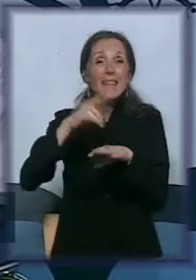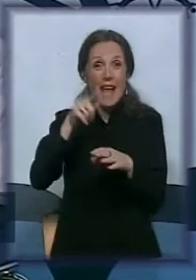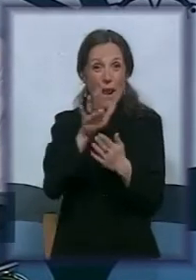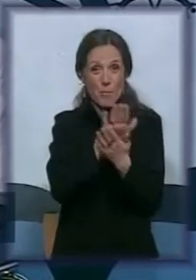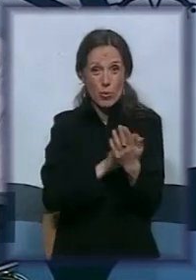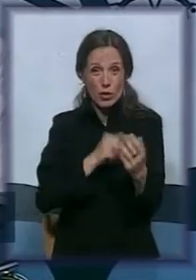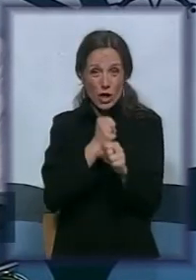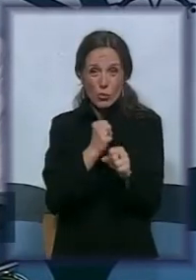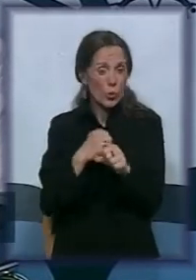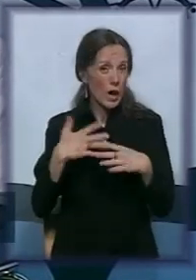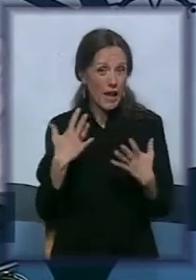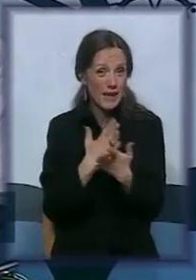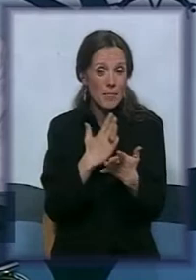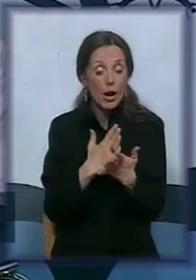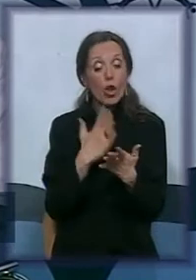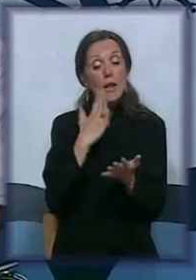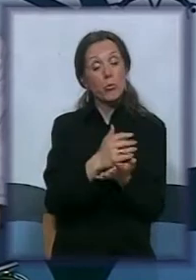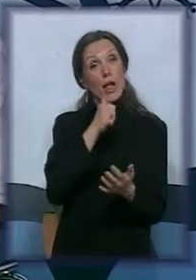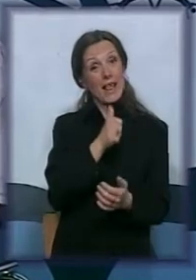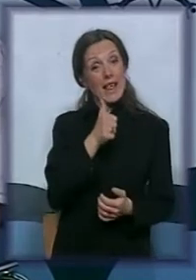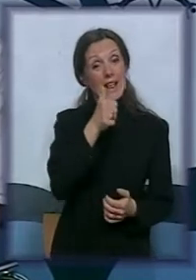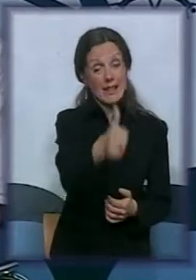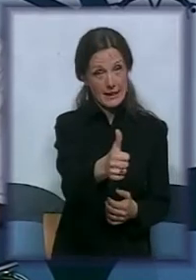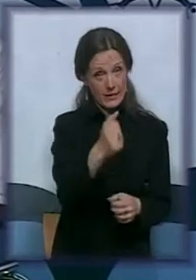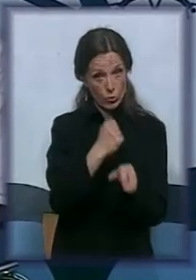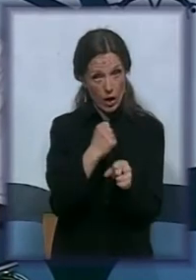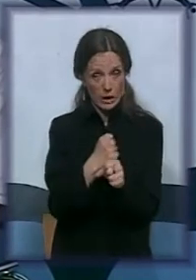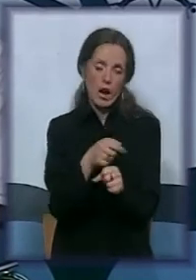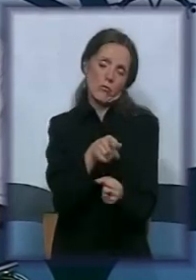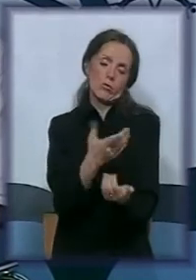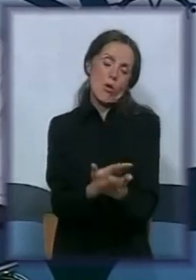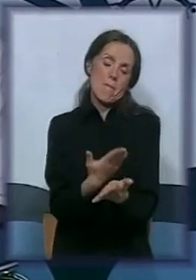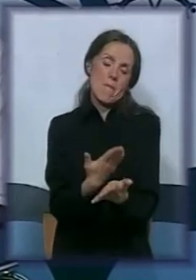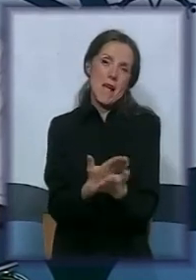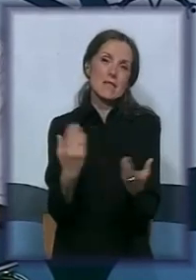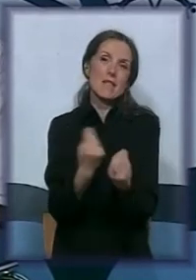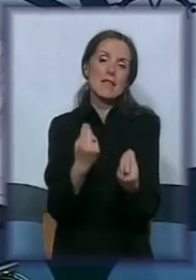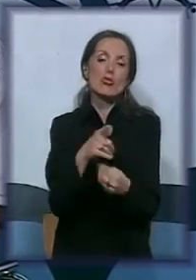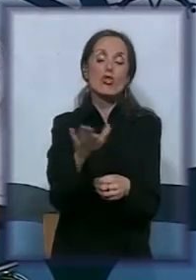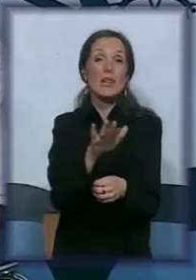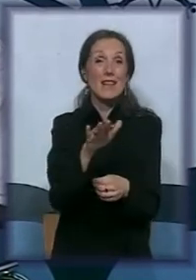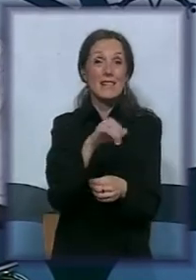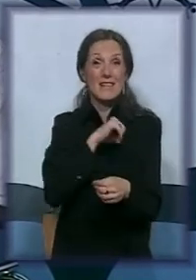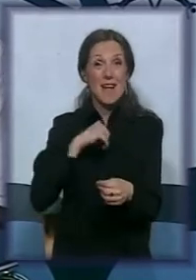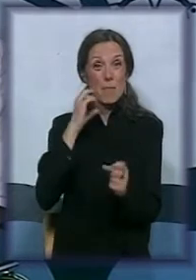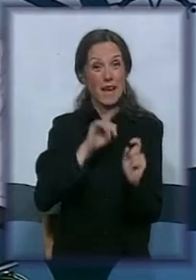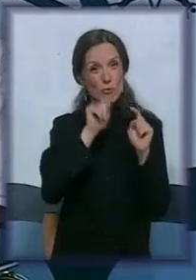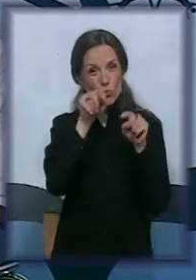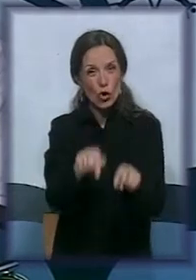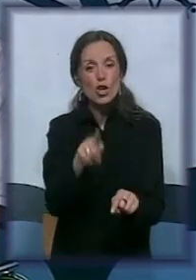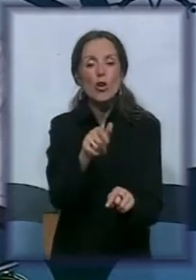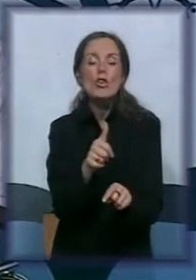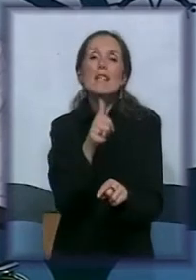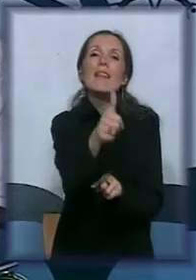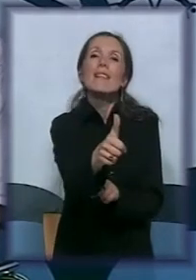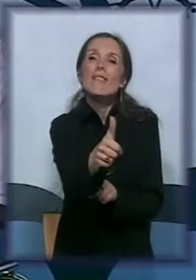bude i taj individovni rad, koji je naravno baza, jednostavno zato što deca sama kad su došle, prosto kroz taj individovni rad se